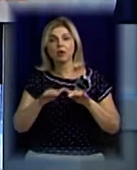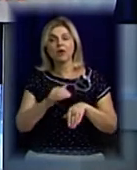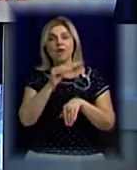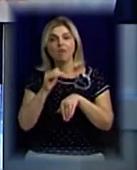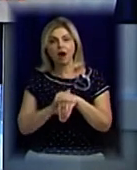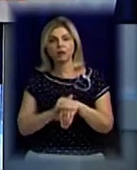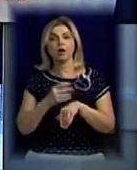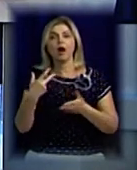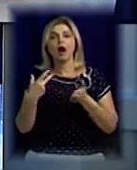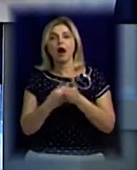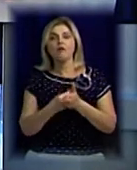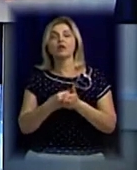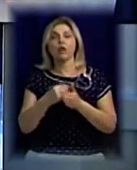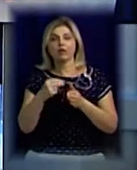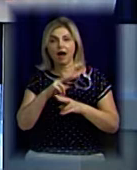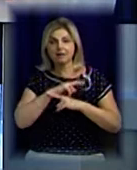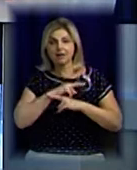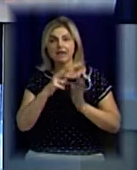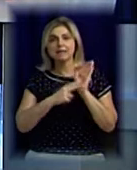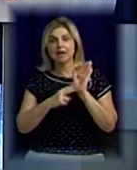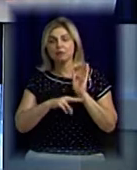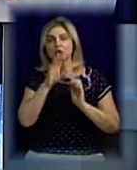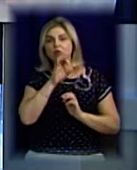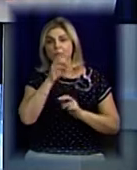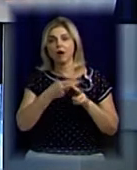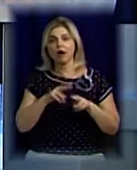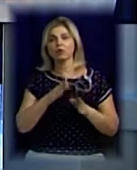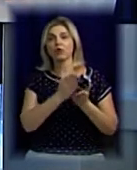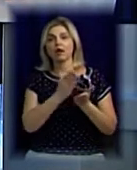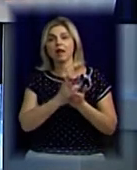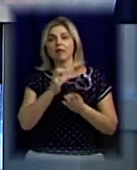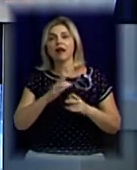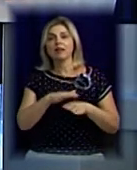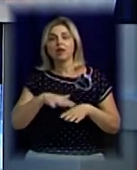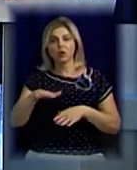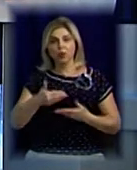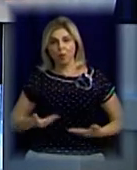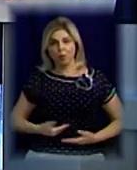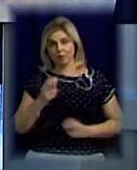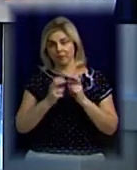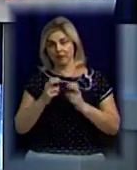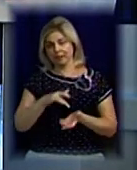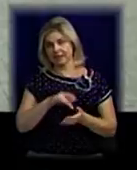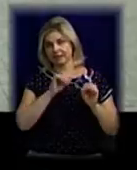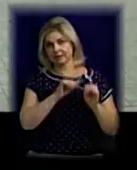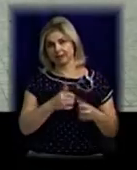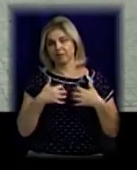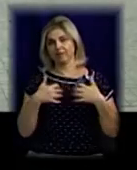за фактом евтаназії 70 собак, які перебували на території комунального підприємства «Центр захисту тварин».